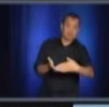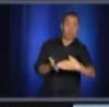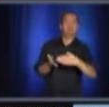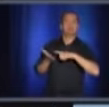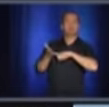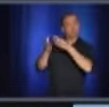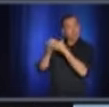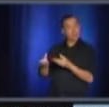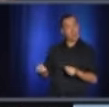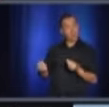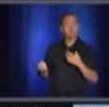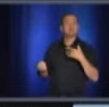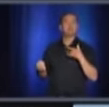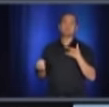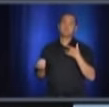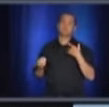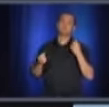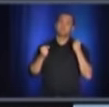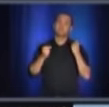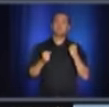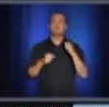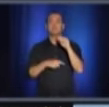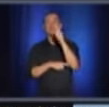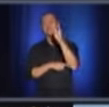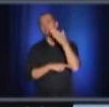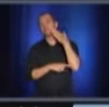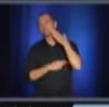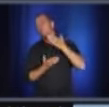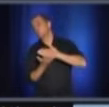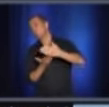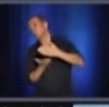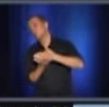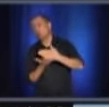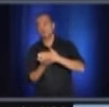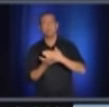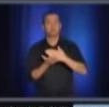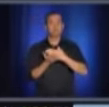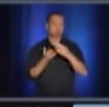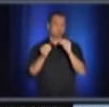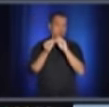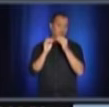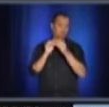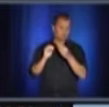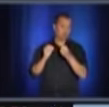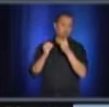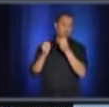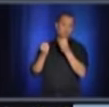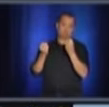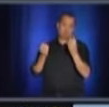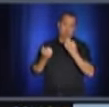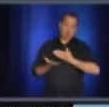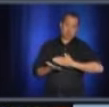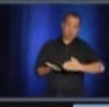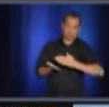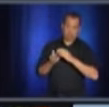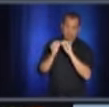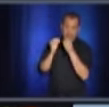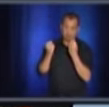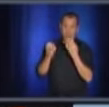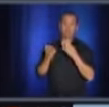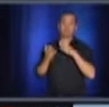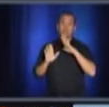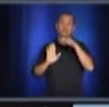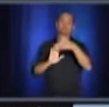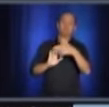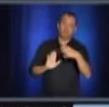ou dix jours, si j'inclus les deux week-ends, sans ces données-là. Mais je peux vous dire qu'il n aucune donnée qui nous manque pour prendre